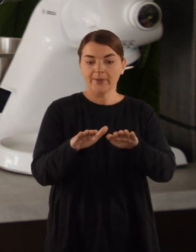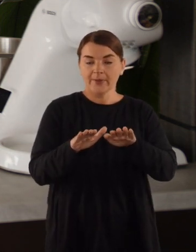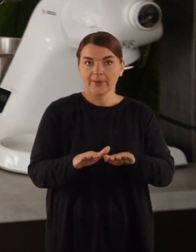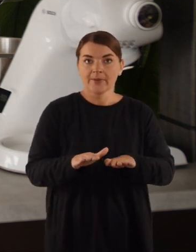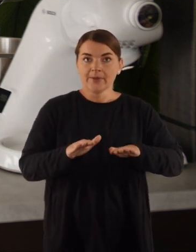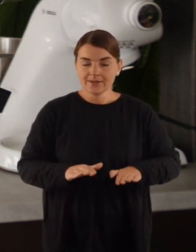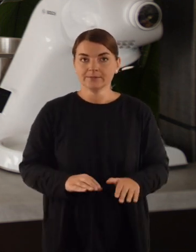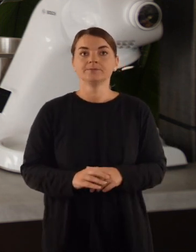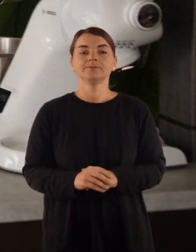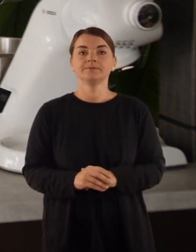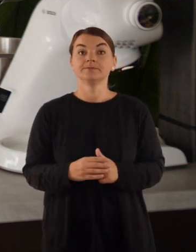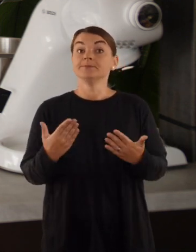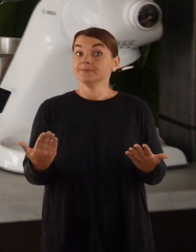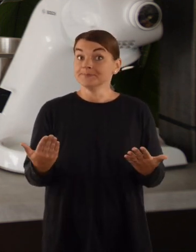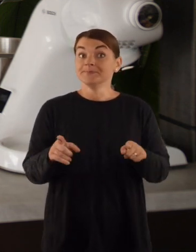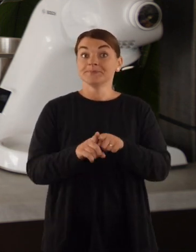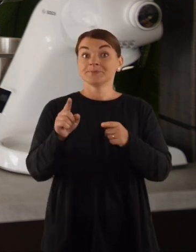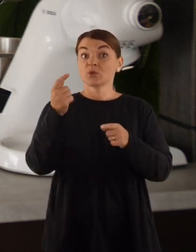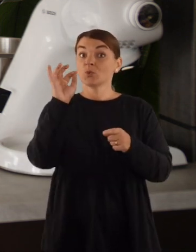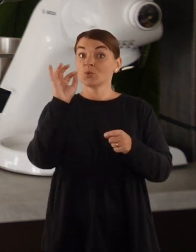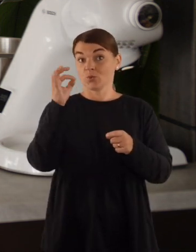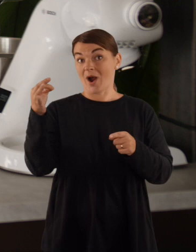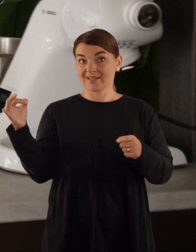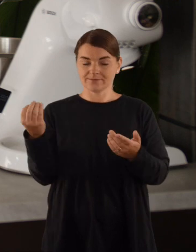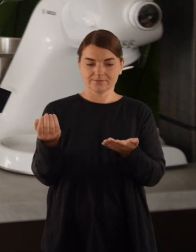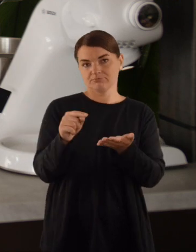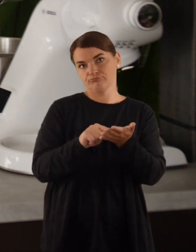plakinio kvapnaus. Dar viena kita uoga.